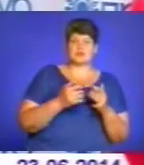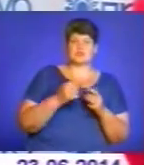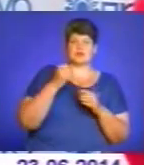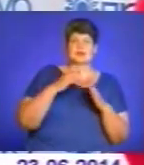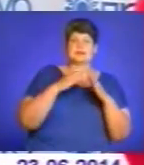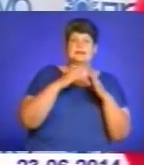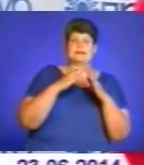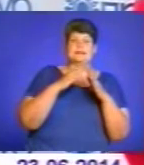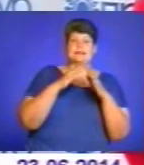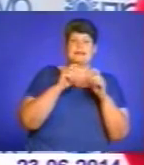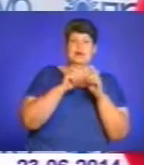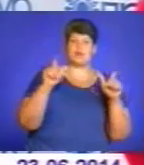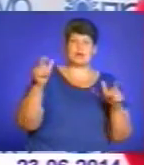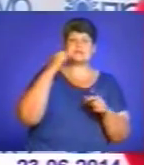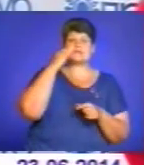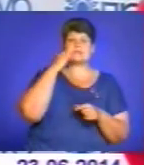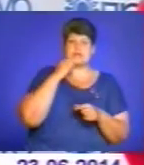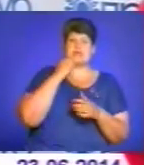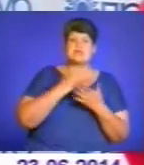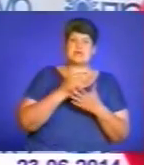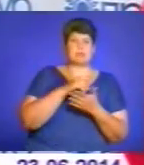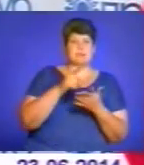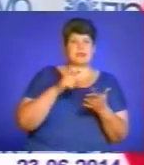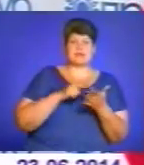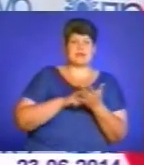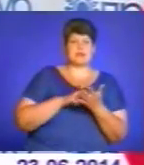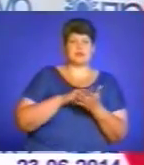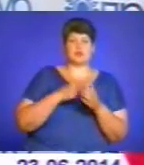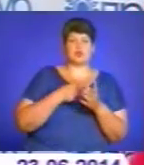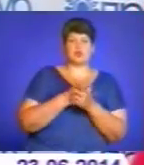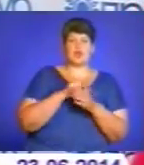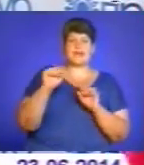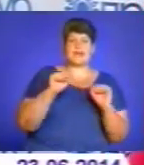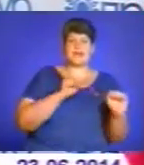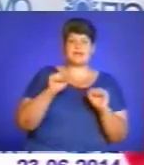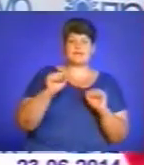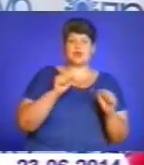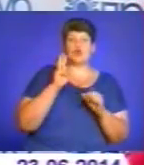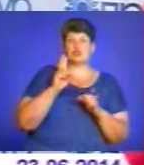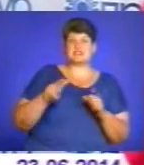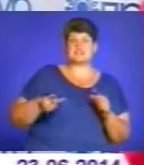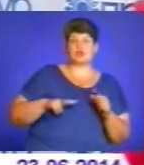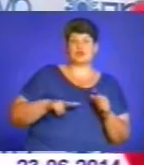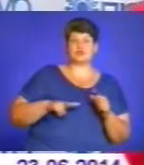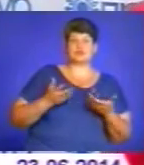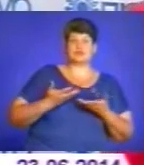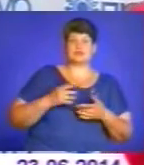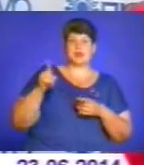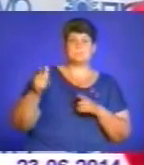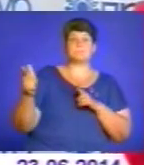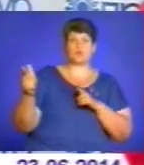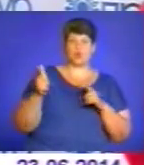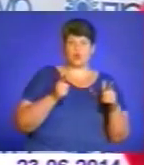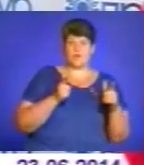Є питання до деяких керівників таборів через те, що хтось із директорів, який живе справді табором, підготувався